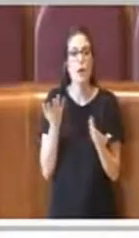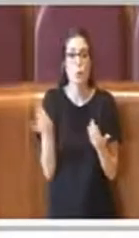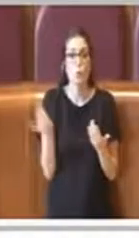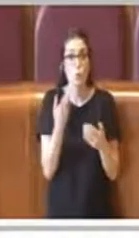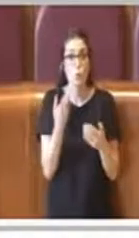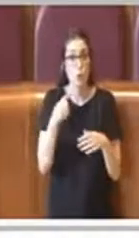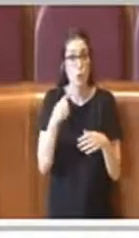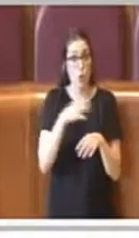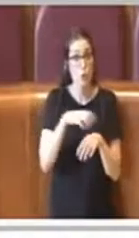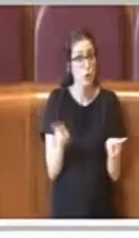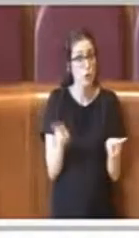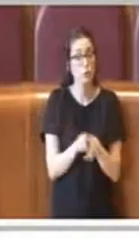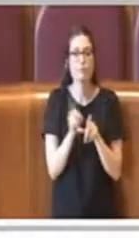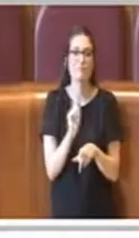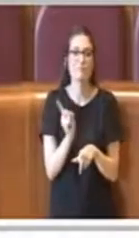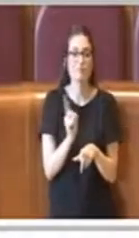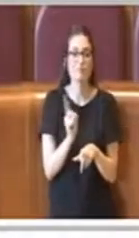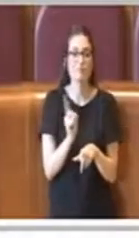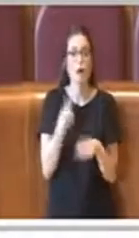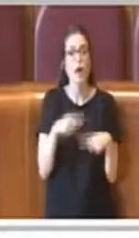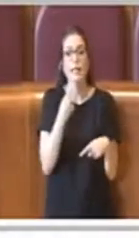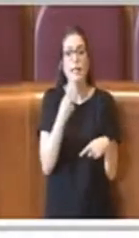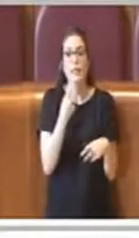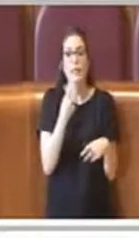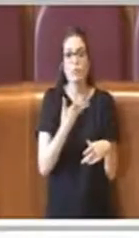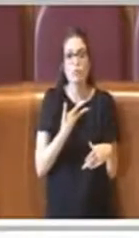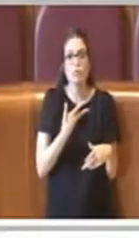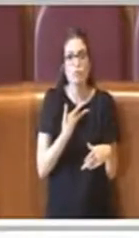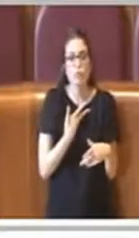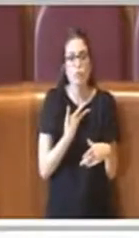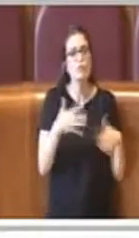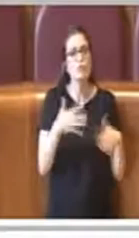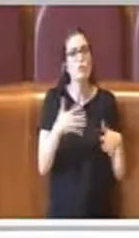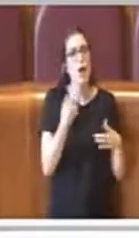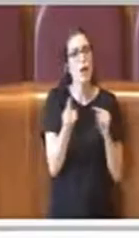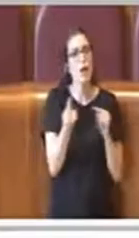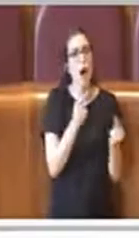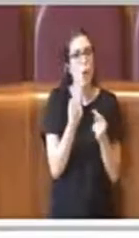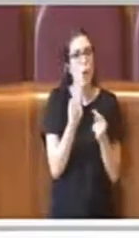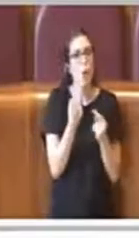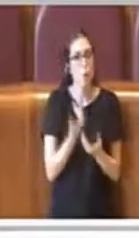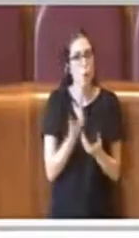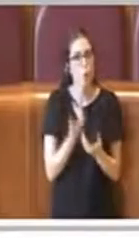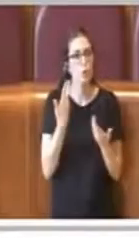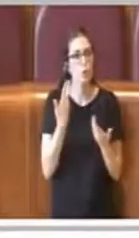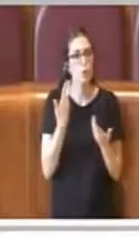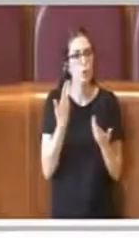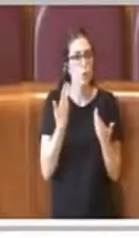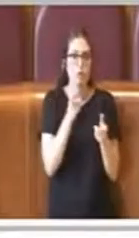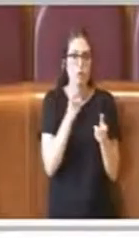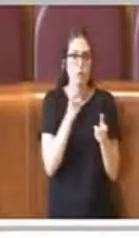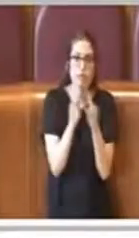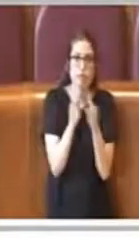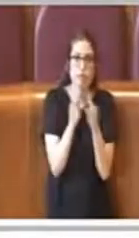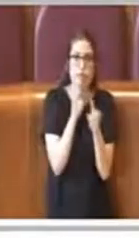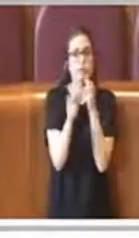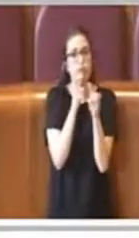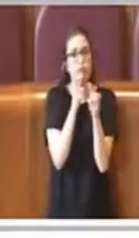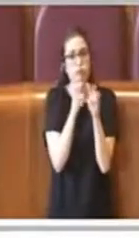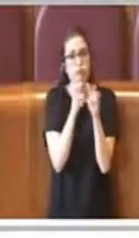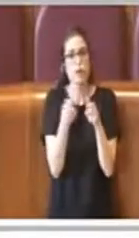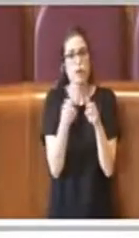municipi hanno questa consulta, che evidentemente per quelli che la hanno c'è un buon dialogo, c'è comunque un